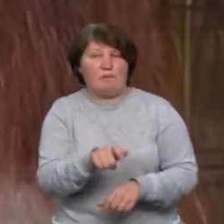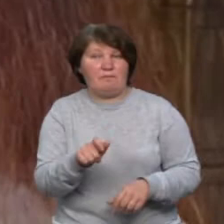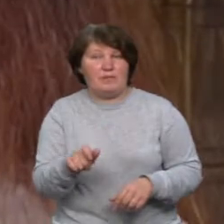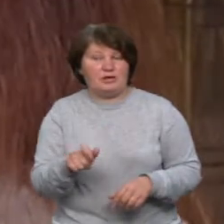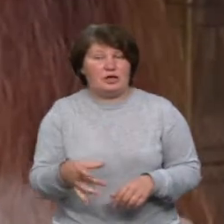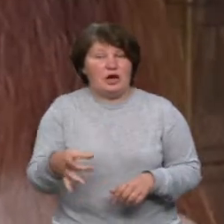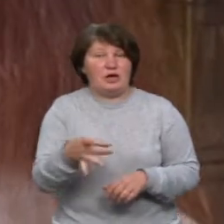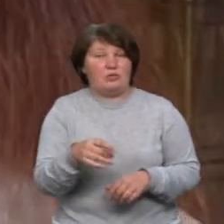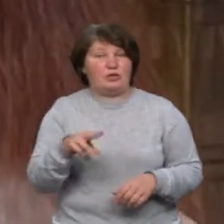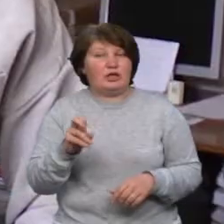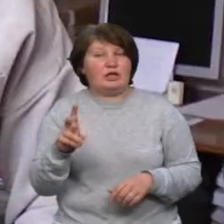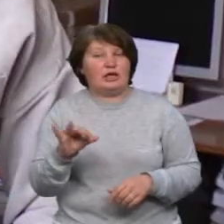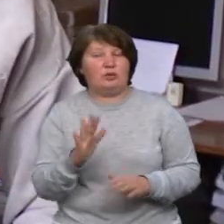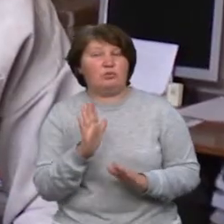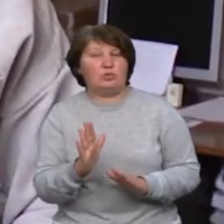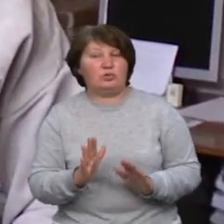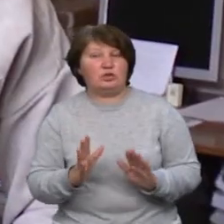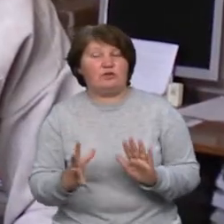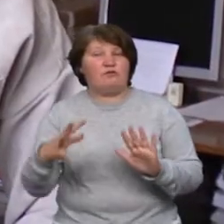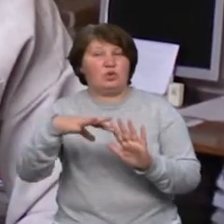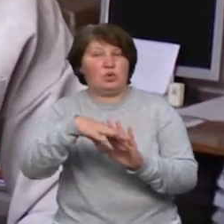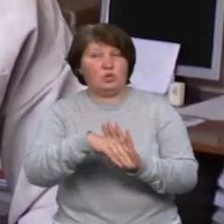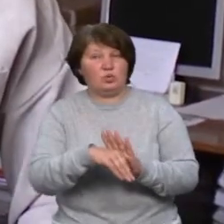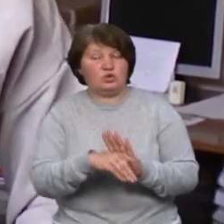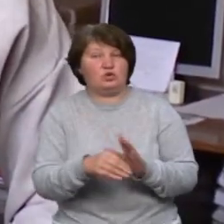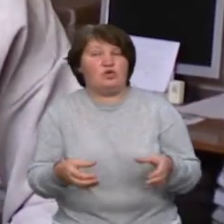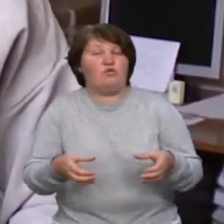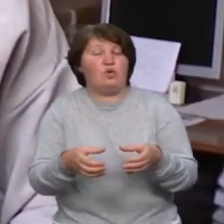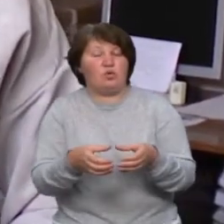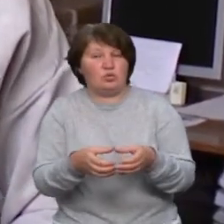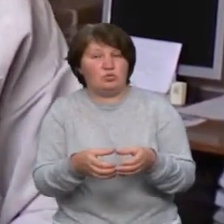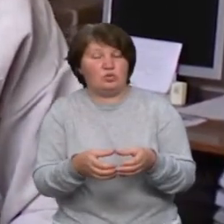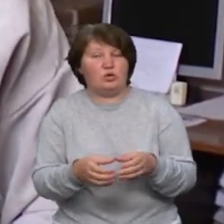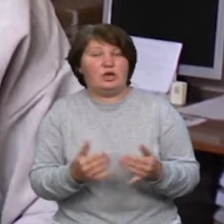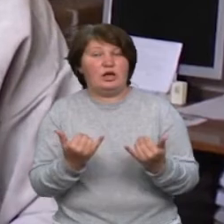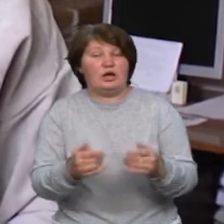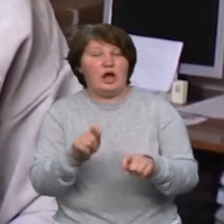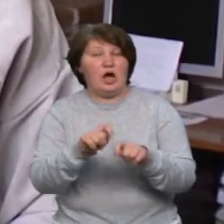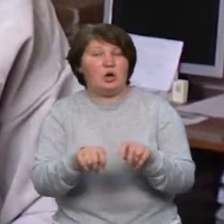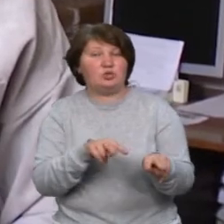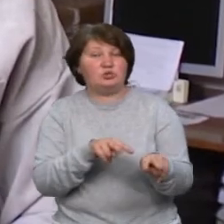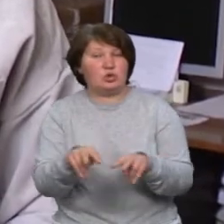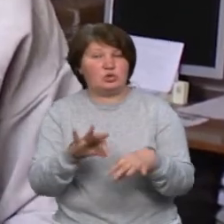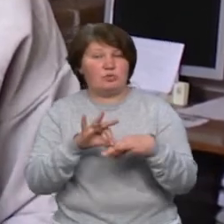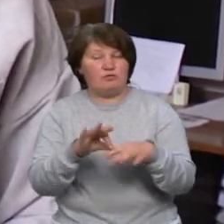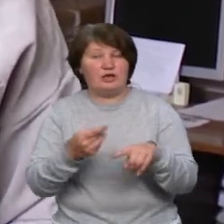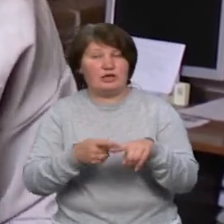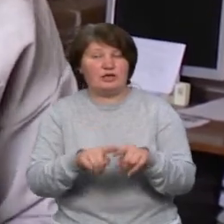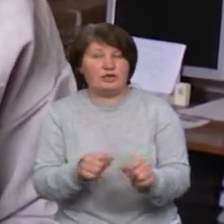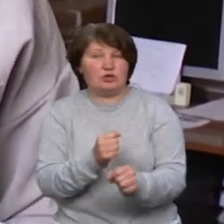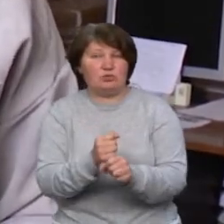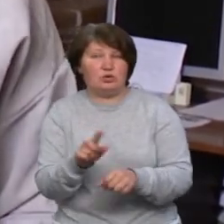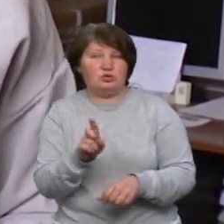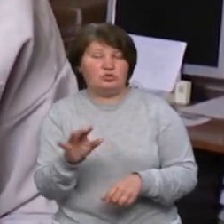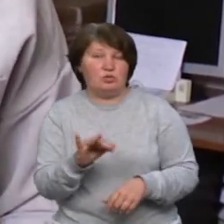Підгірки буде залучено та включено в ініціативну групу для контролю за проведенням даних робіт, для того, щоб